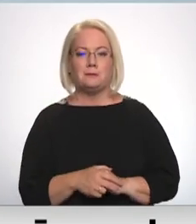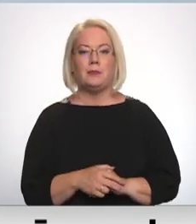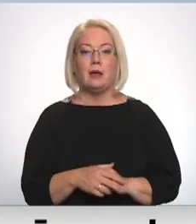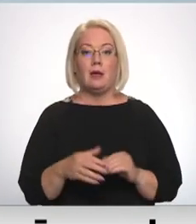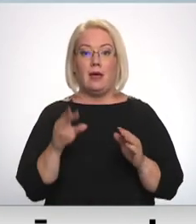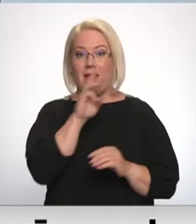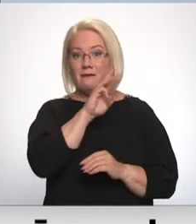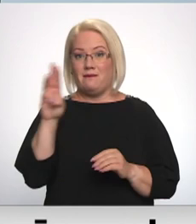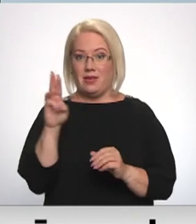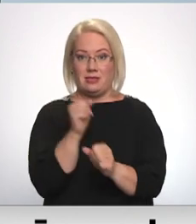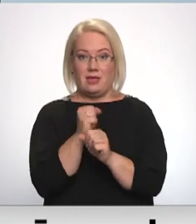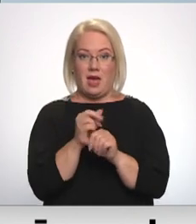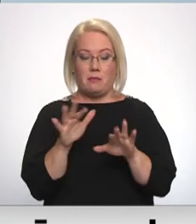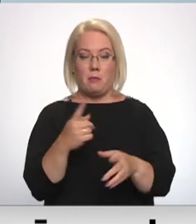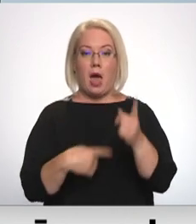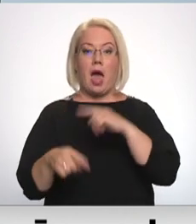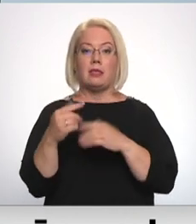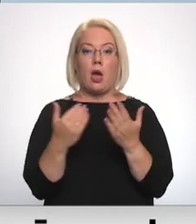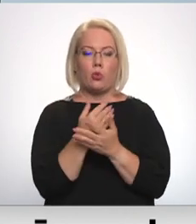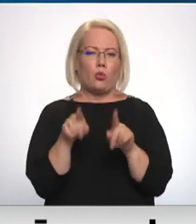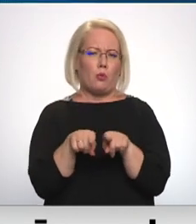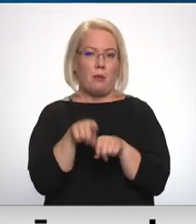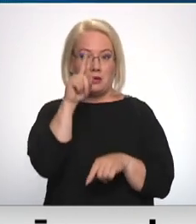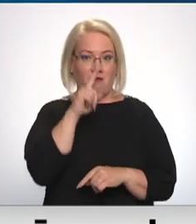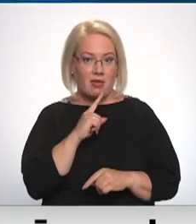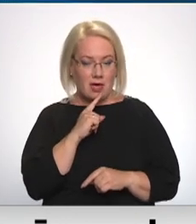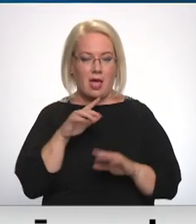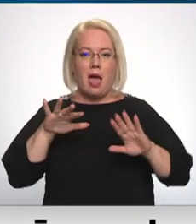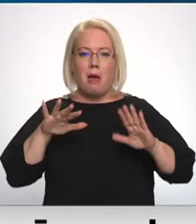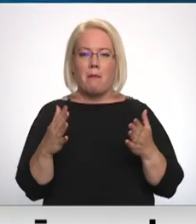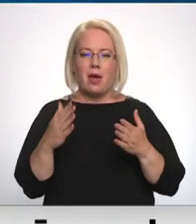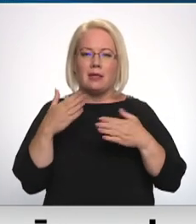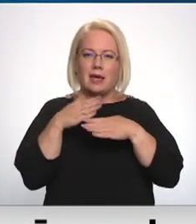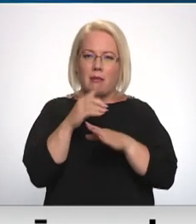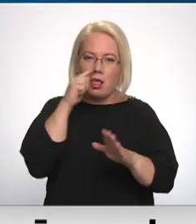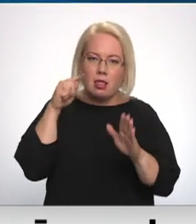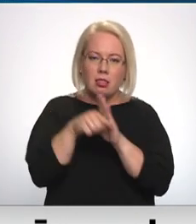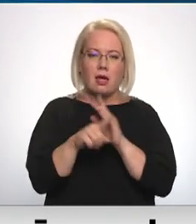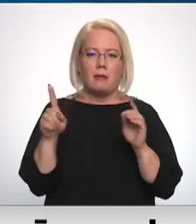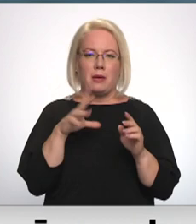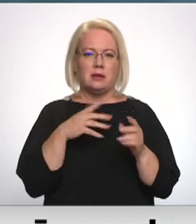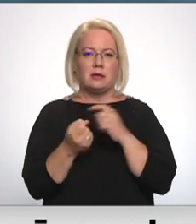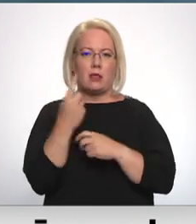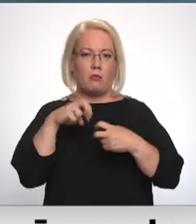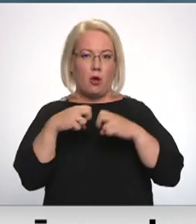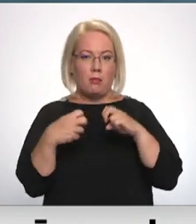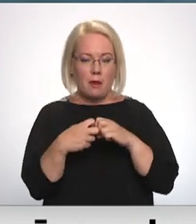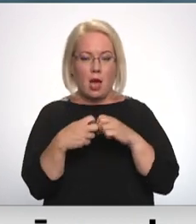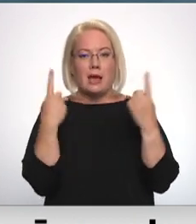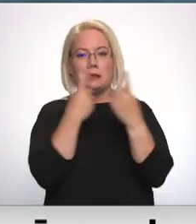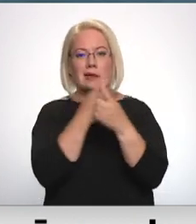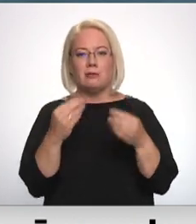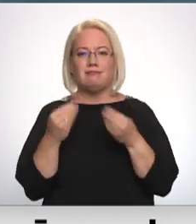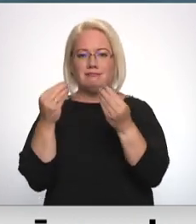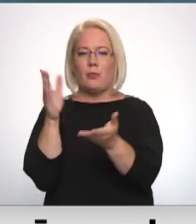Mājaslapas darbību izdevās atjaunotajā pašā dienā. Tomēr uzbrukums ir atstājis sakas. Ziņu nodošana uz ārzmēm bušot lēnāka.